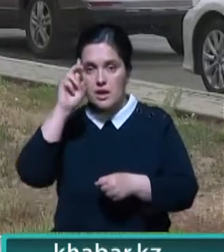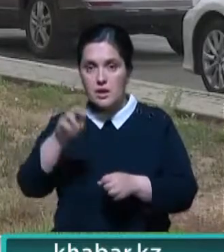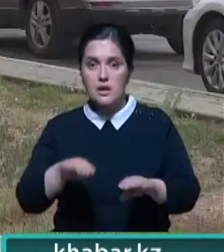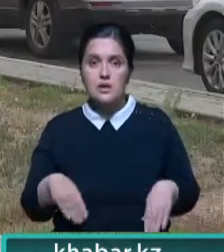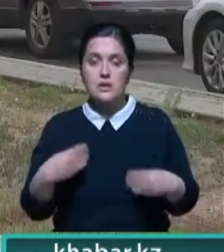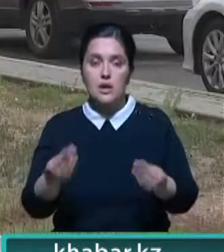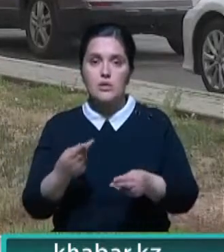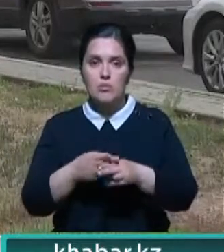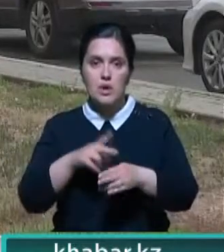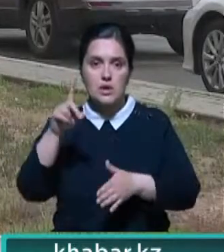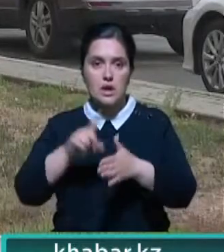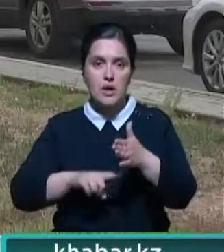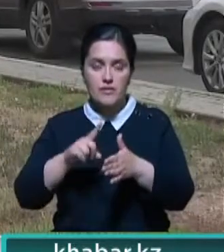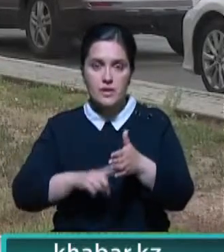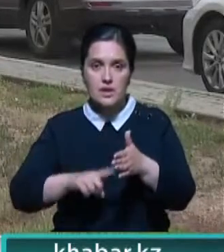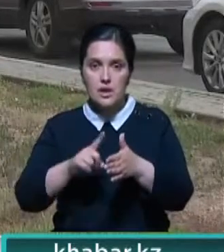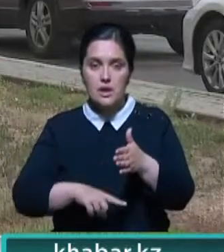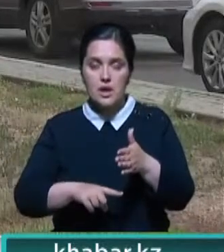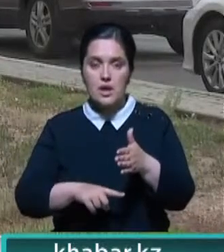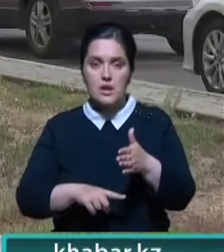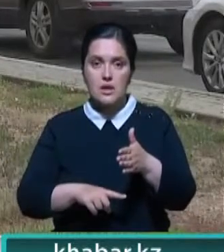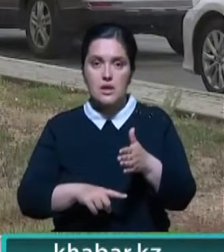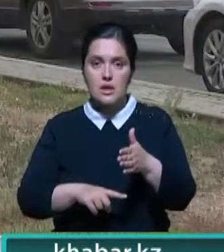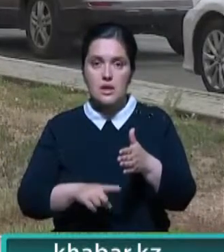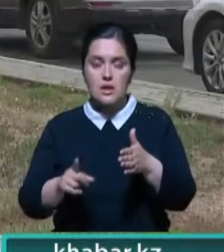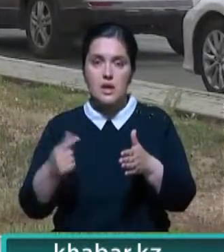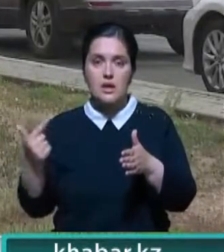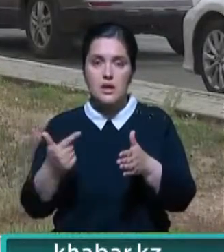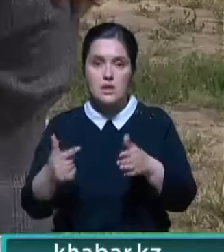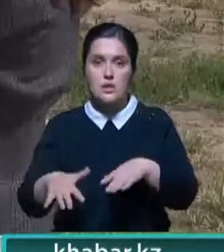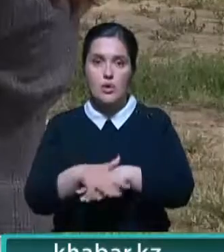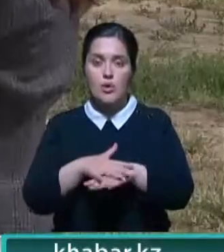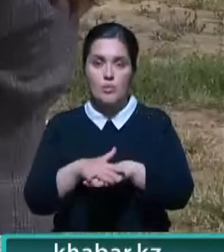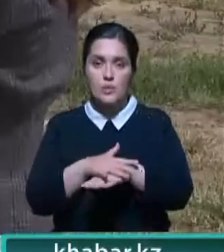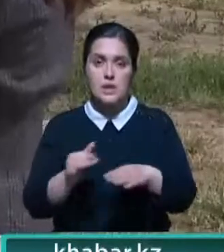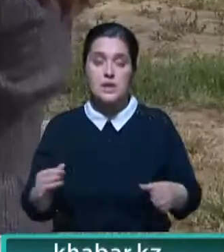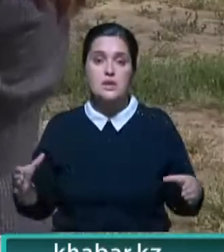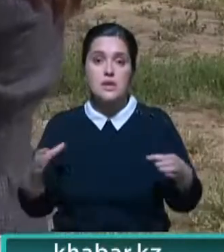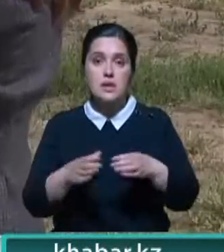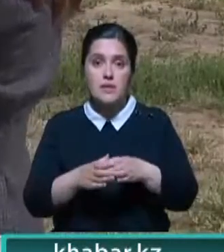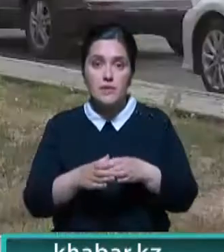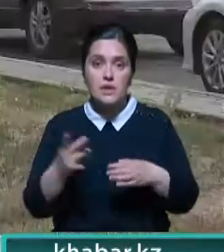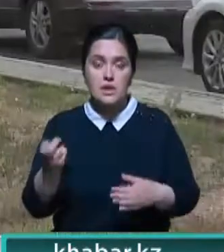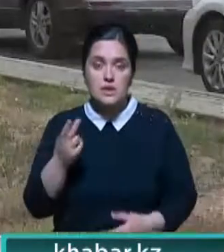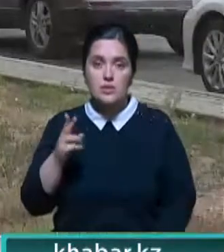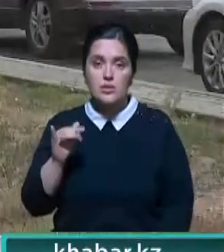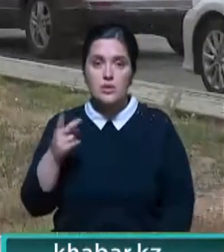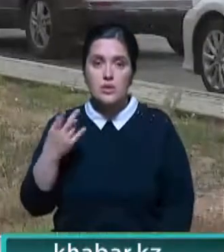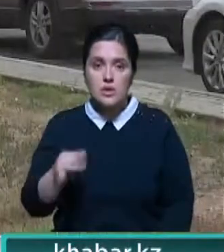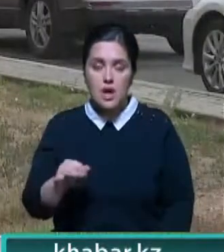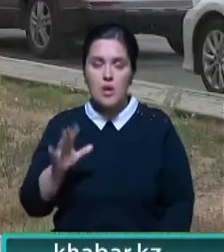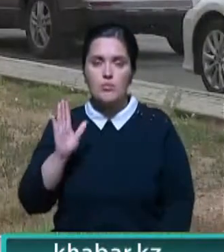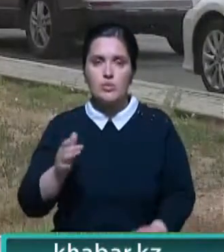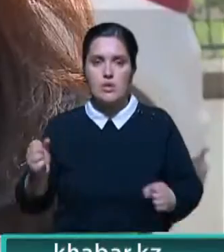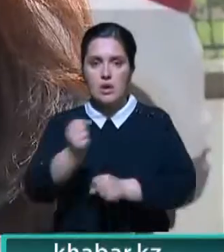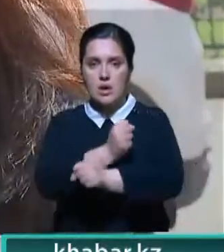определенный мандат доверия институтам гражданского общества. И состав Национального курултая будет ротироваться. И